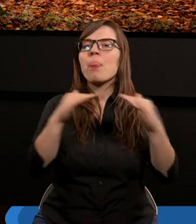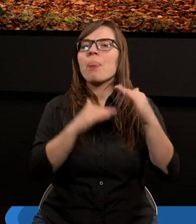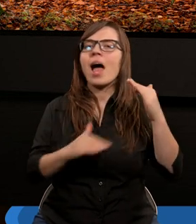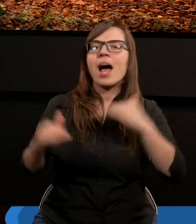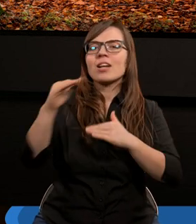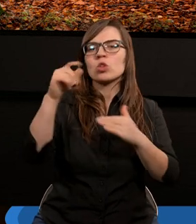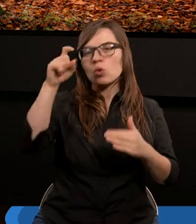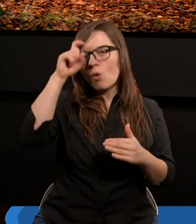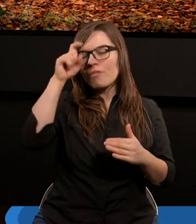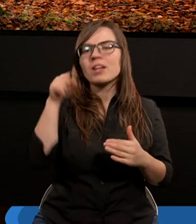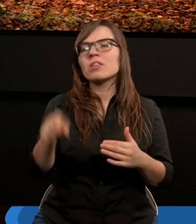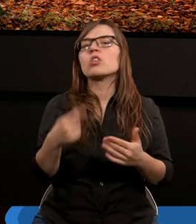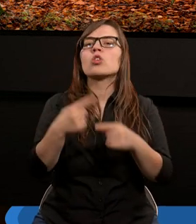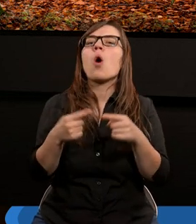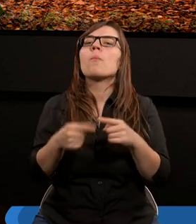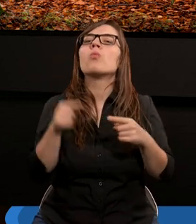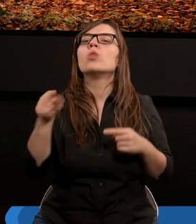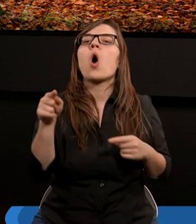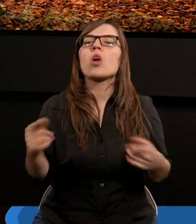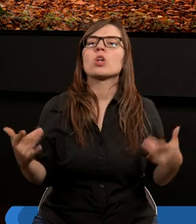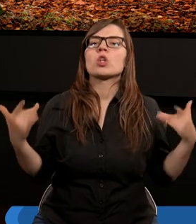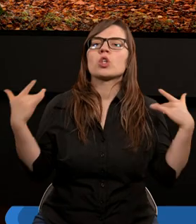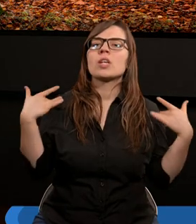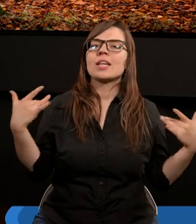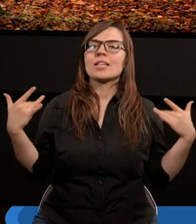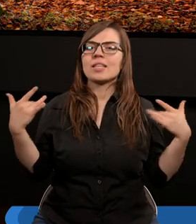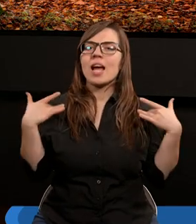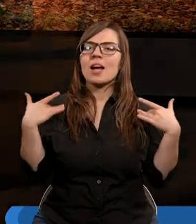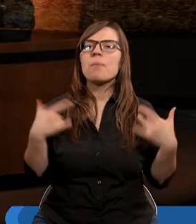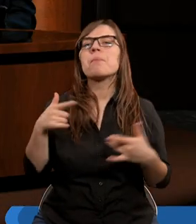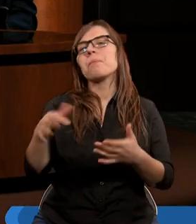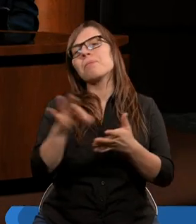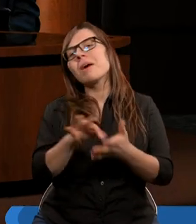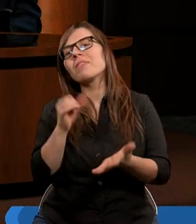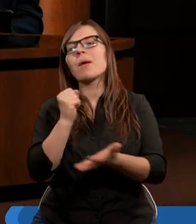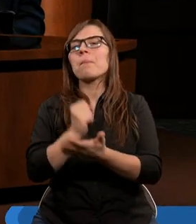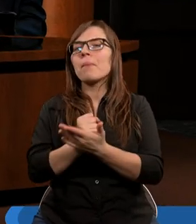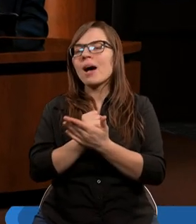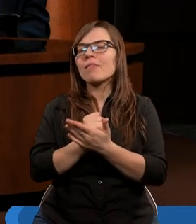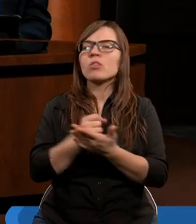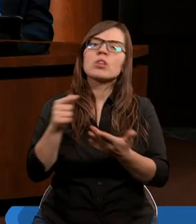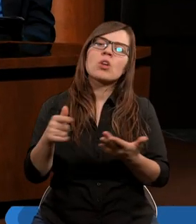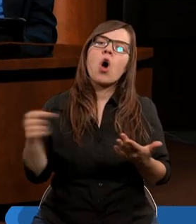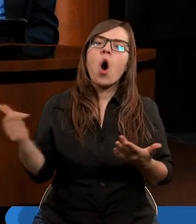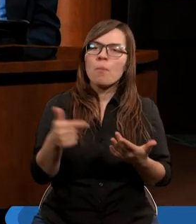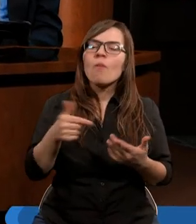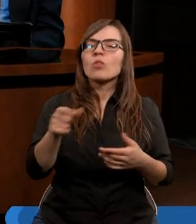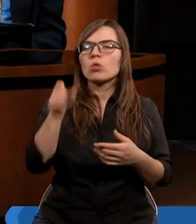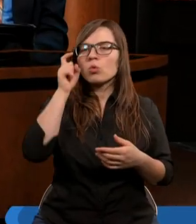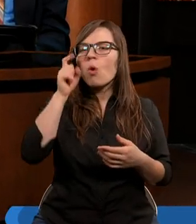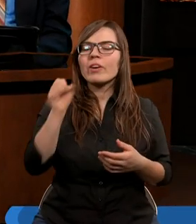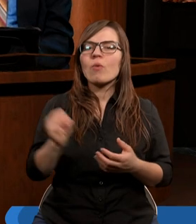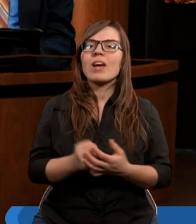człowiekiem, dopóki on żyje. Czyli pewne prawo go obowiązuje